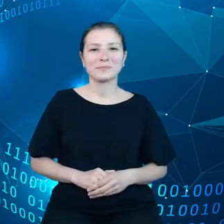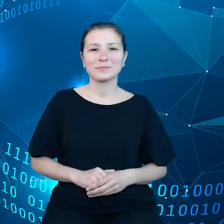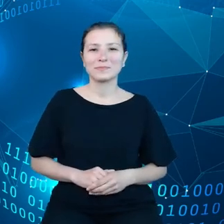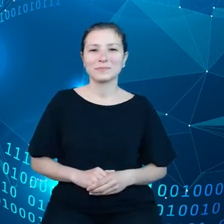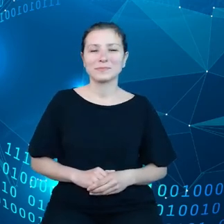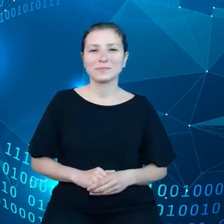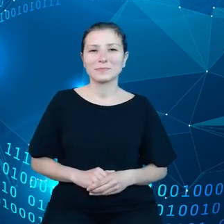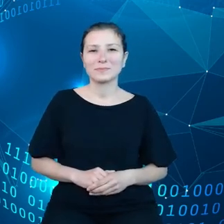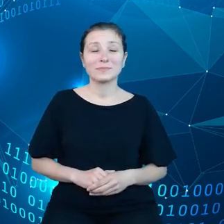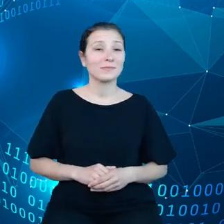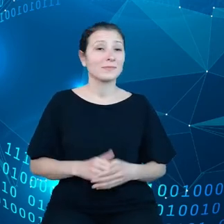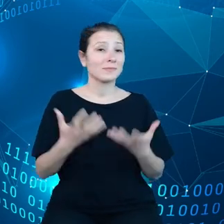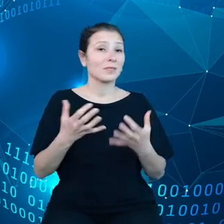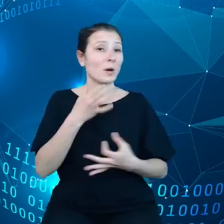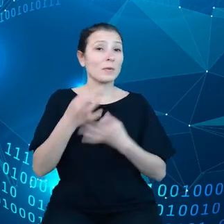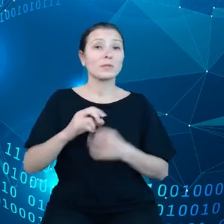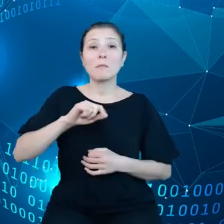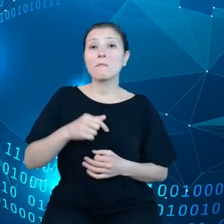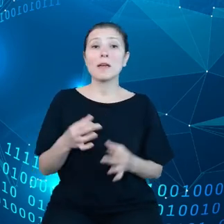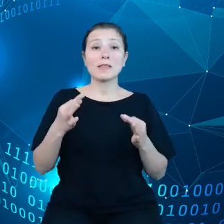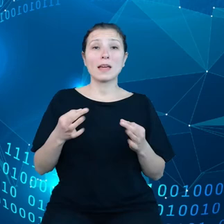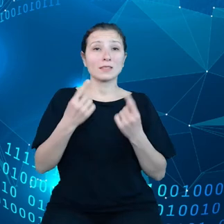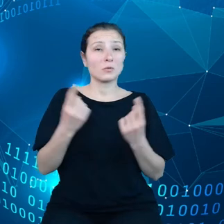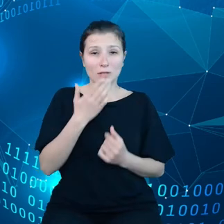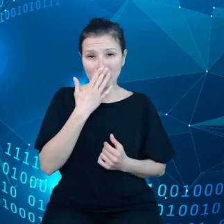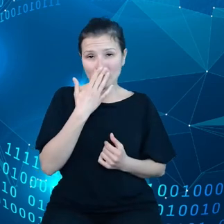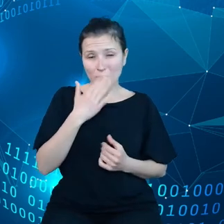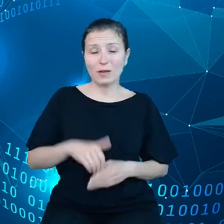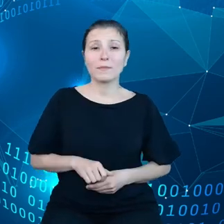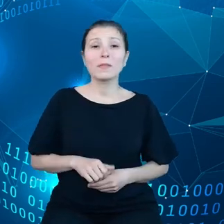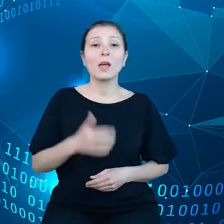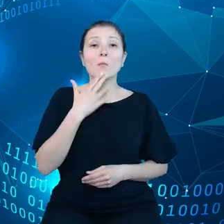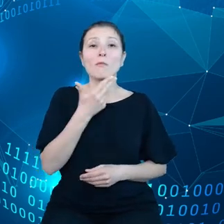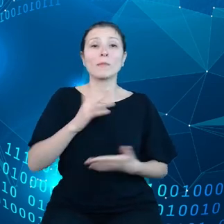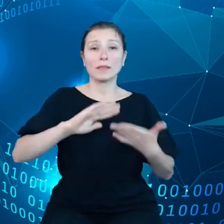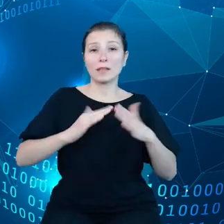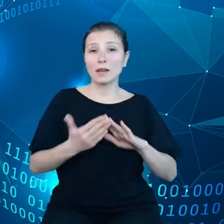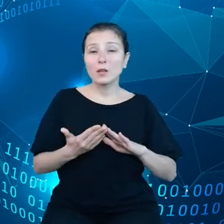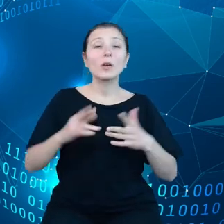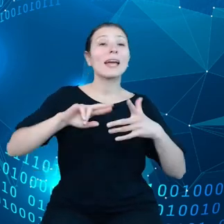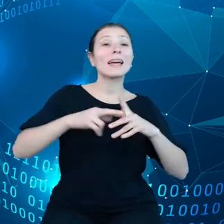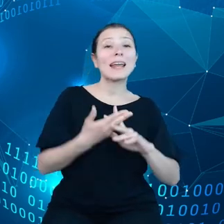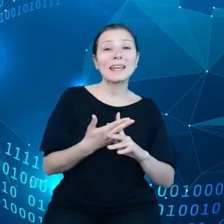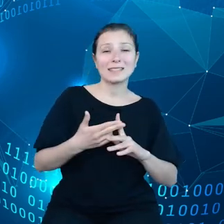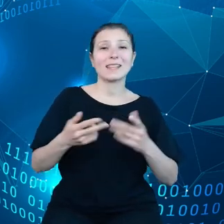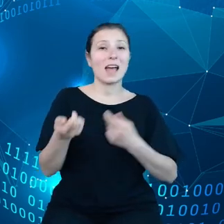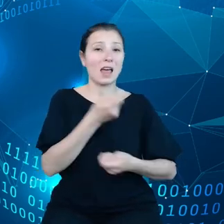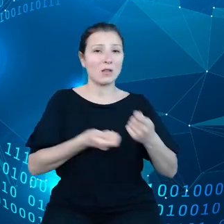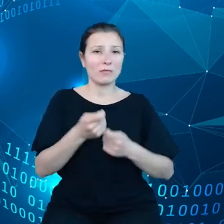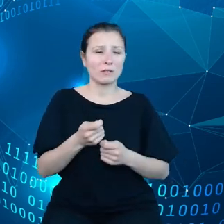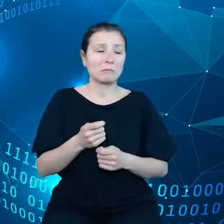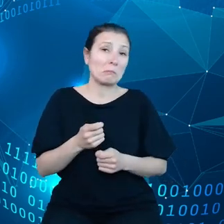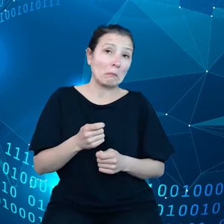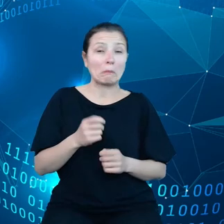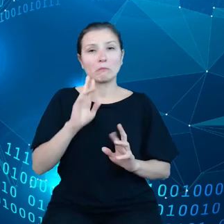Chciałem opowiedzieć, gdzie jesteśmy. Mówimy o rejestrach handlowych, rejestry handlowe, brzmi to bardzo poważnie, natomiast